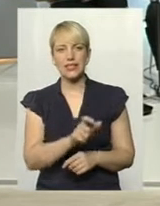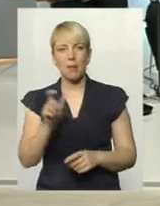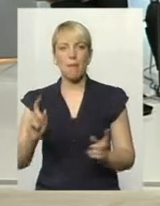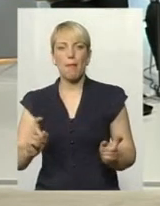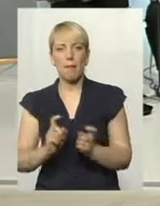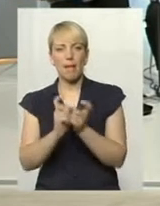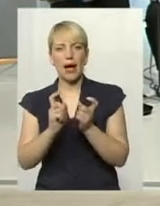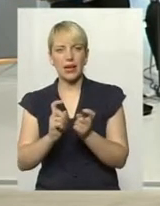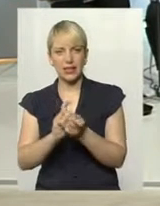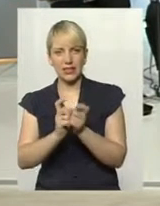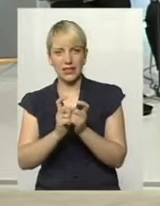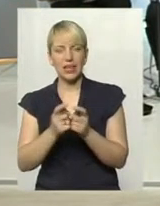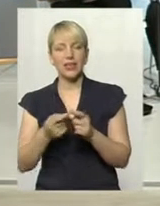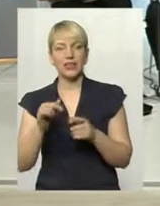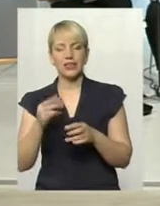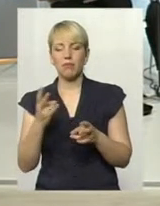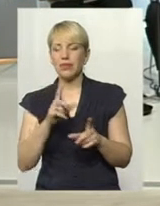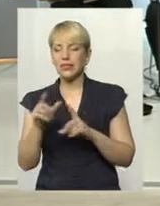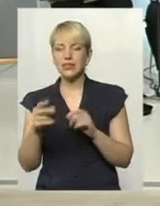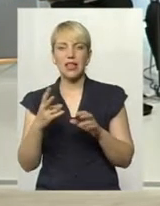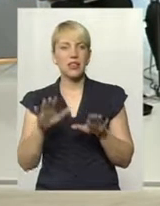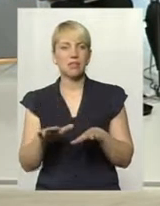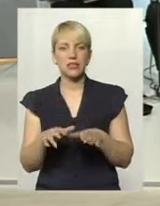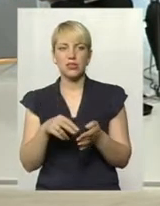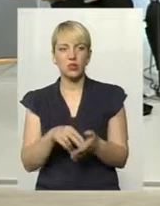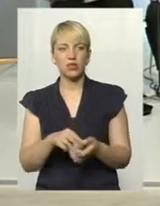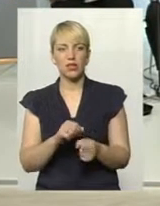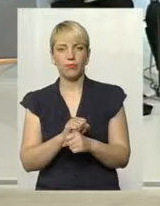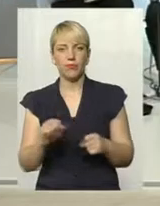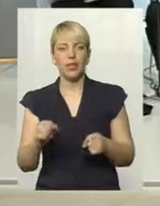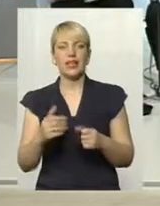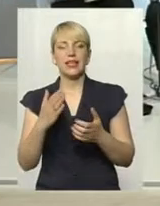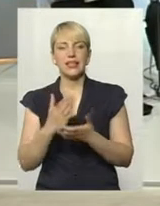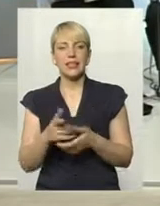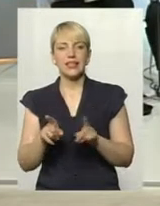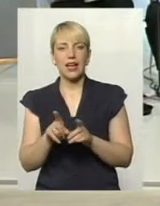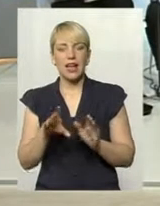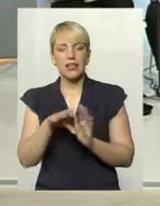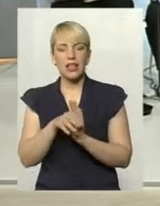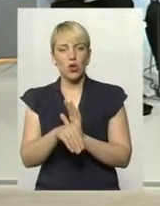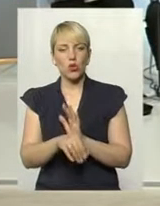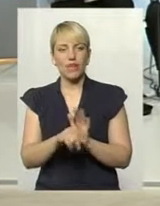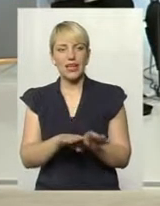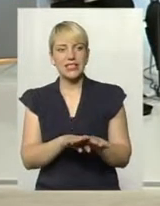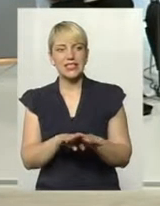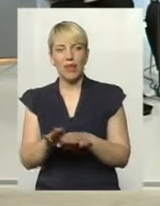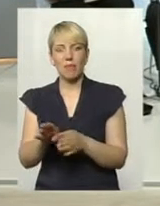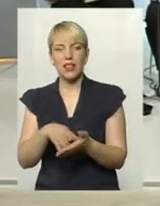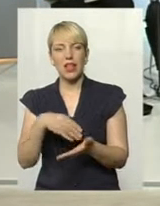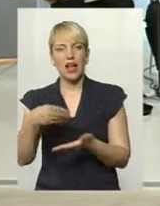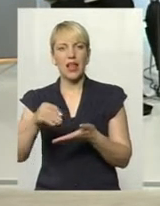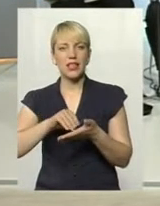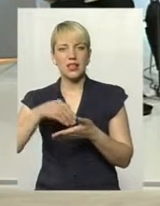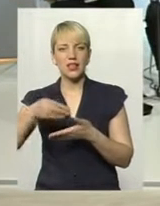треба, говориться, їздити і на місці не затримуватися. Тобто, я ще раз назвав, є така складова і стабільний календар. Тобто спортсмен,